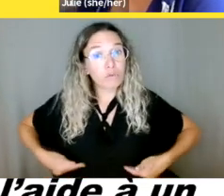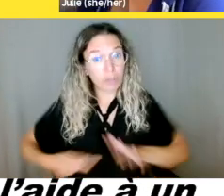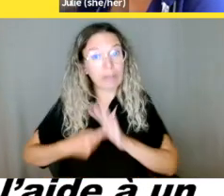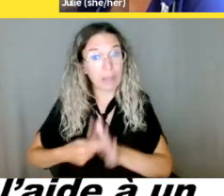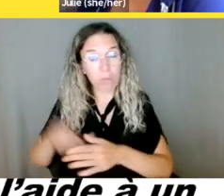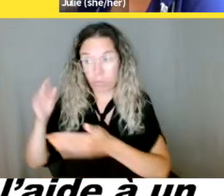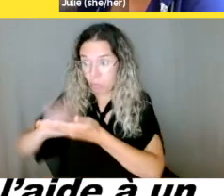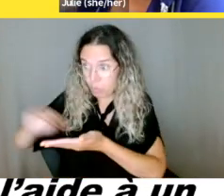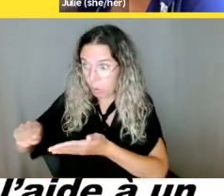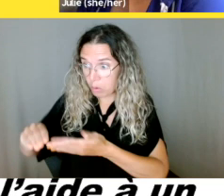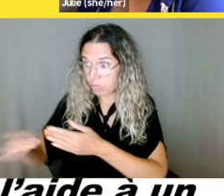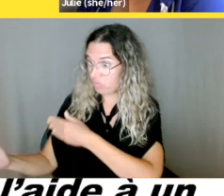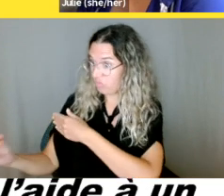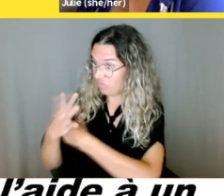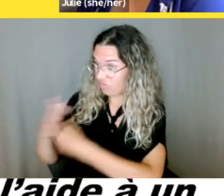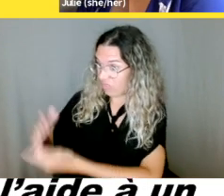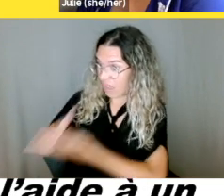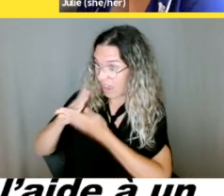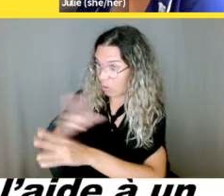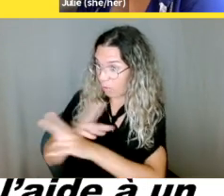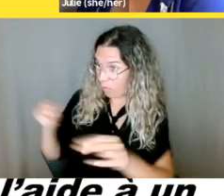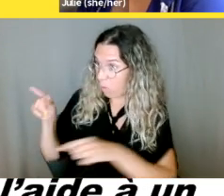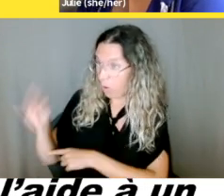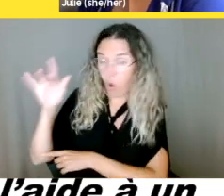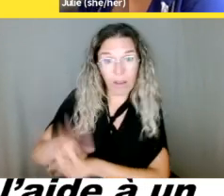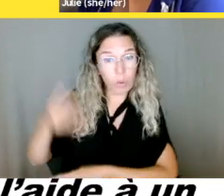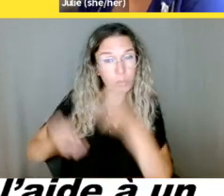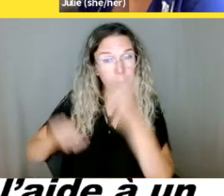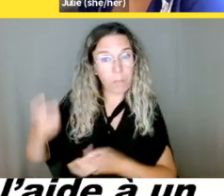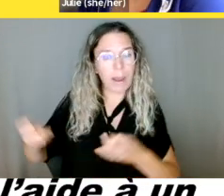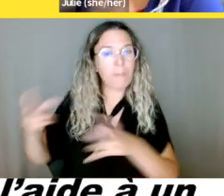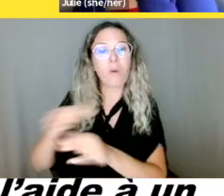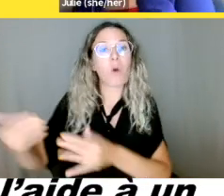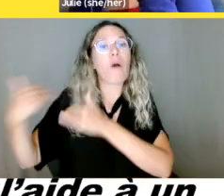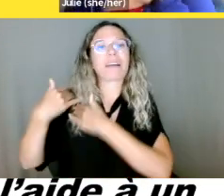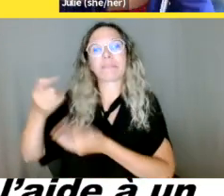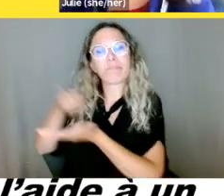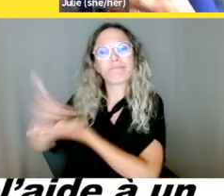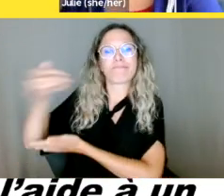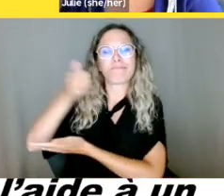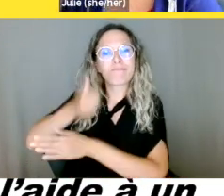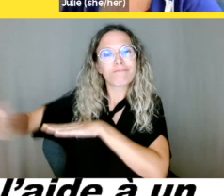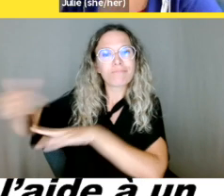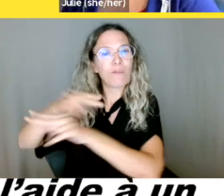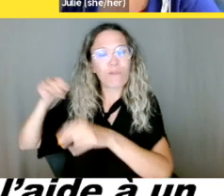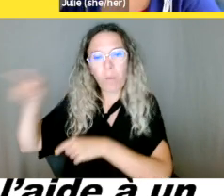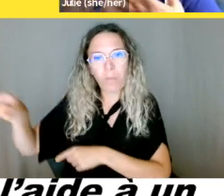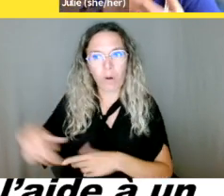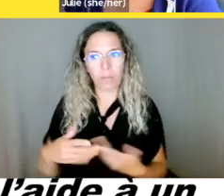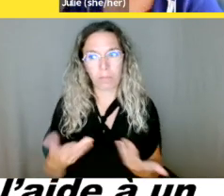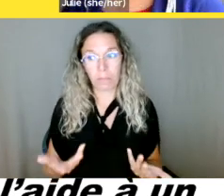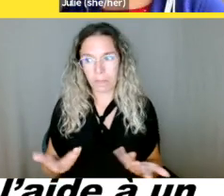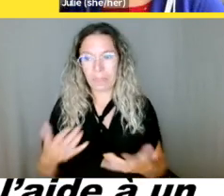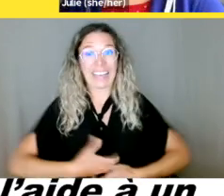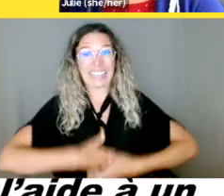Autre que de faire des idées est-ce que vous avez des idées de quels sont vos droits que vous pouvez...